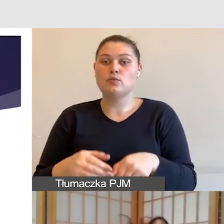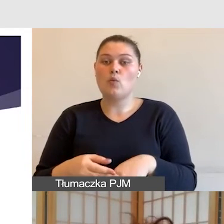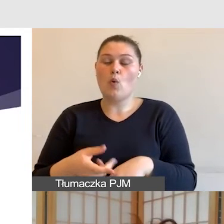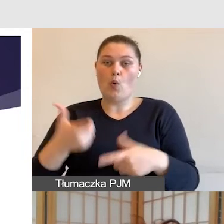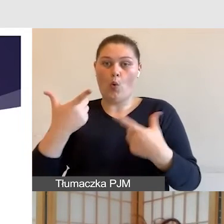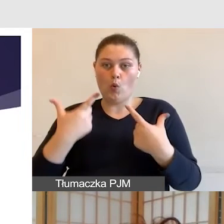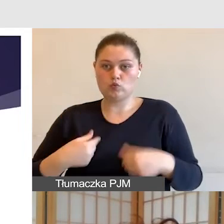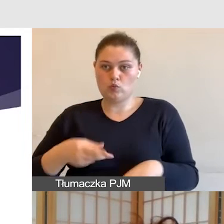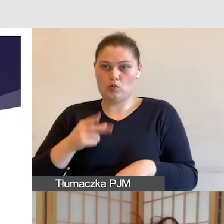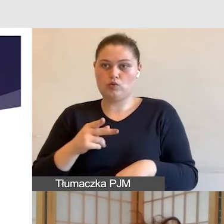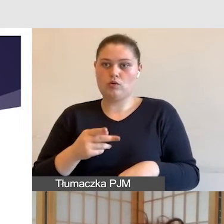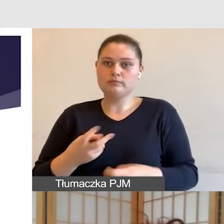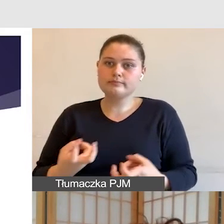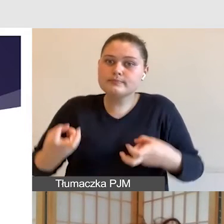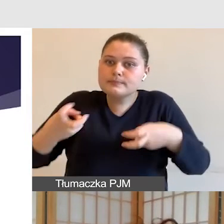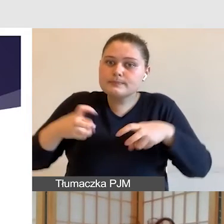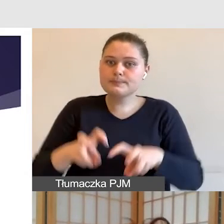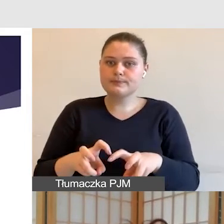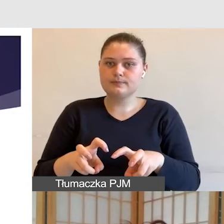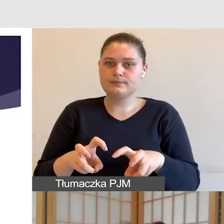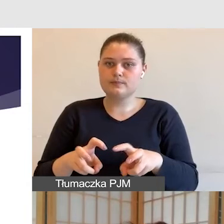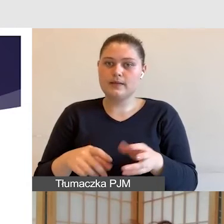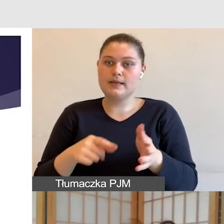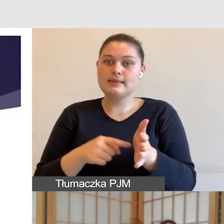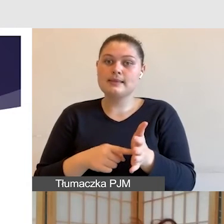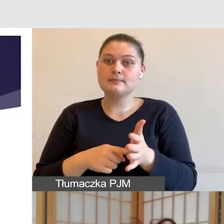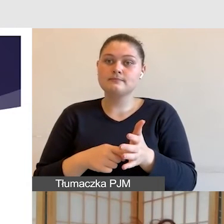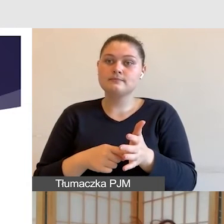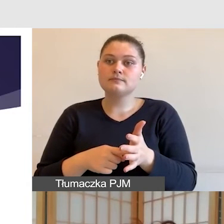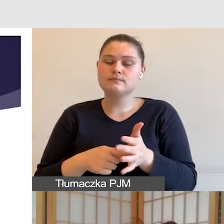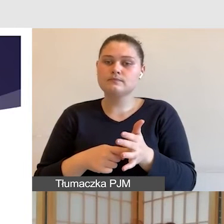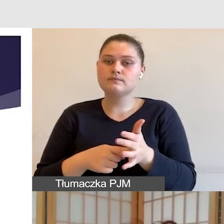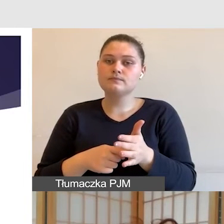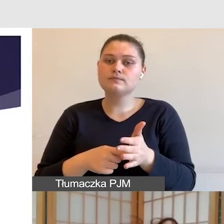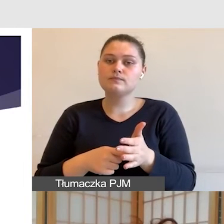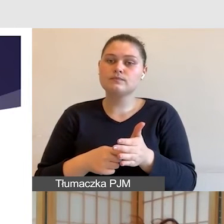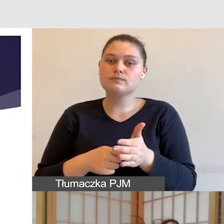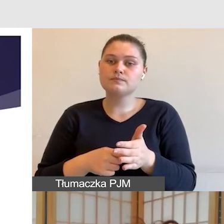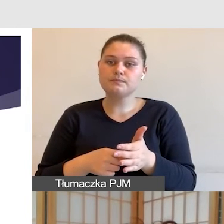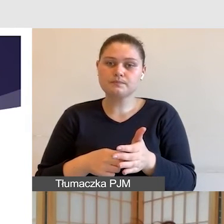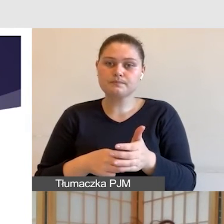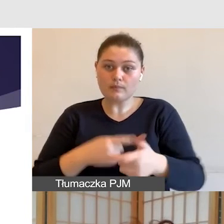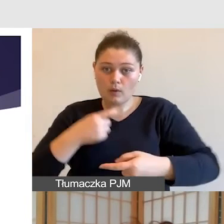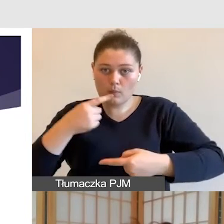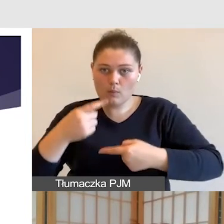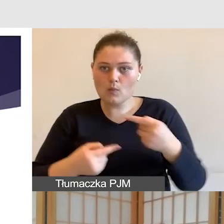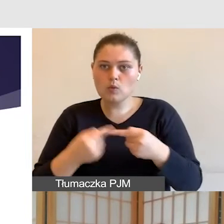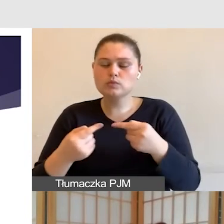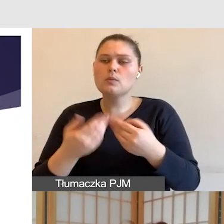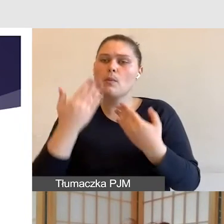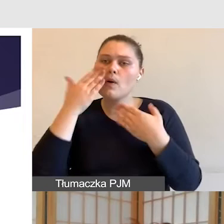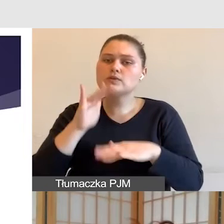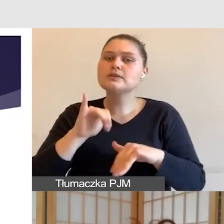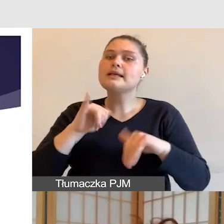ten wykład cały jest przygotowany, aby zwrócić uwagę na to, w jaki sposób przygotować się prawidłowo,